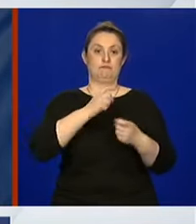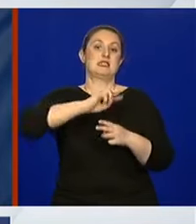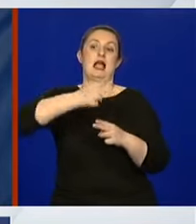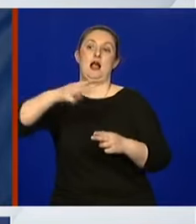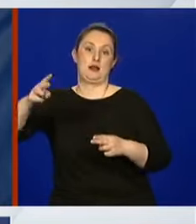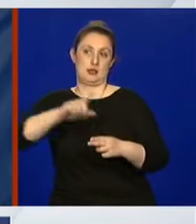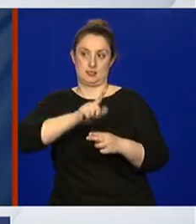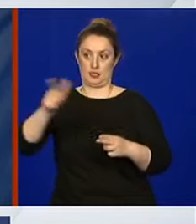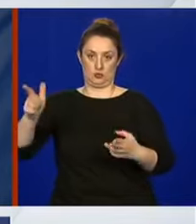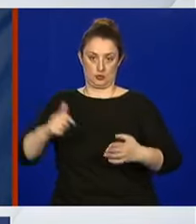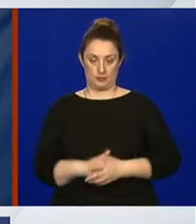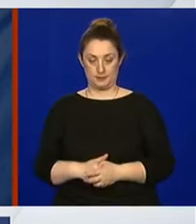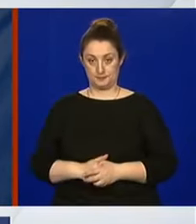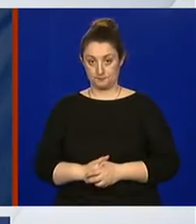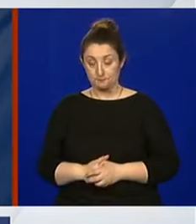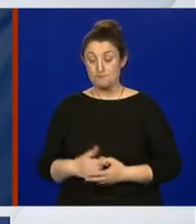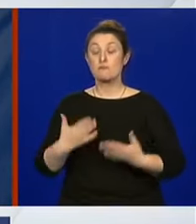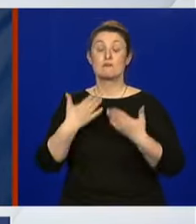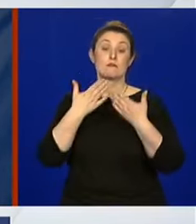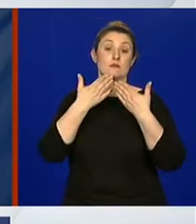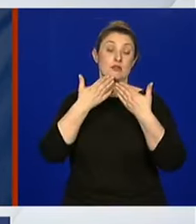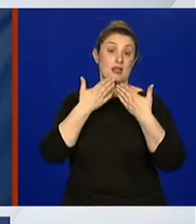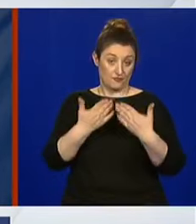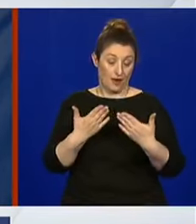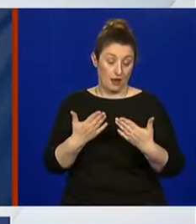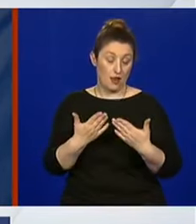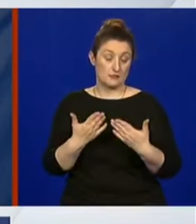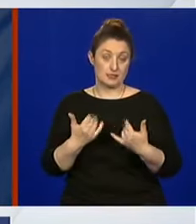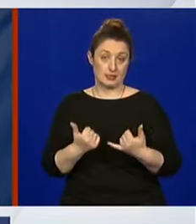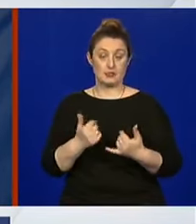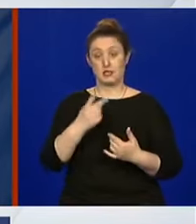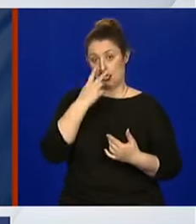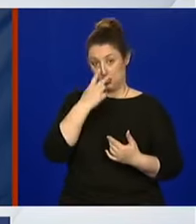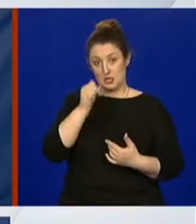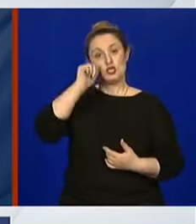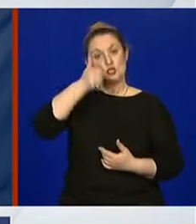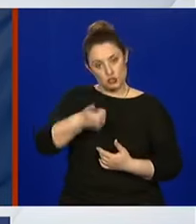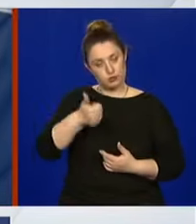Evo, hvala vam lijepa za danas i vidimo se sutra.